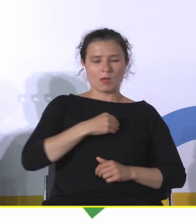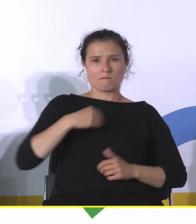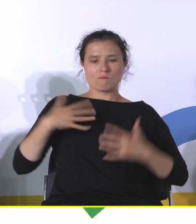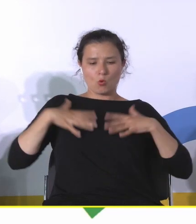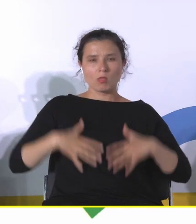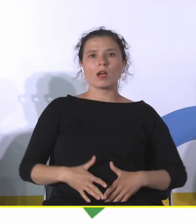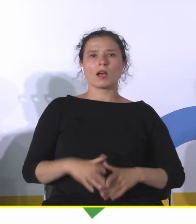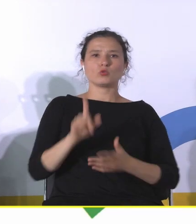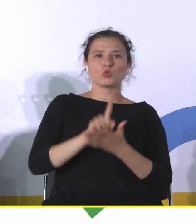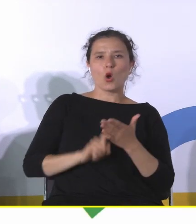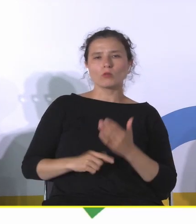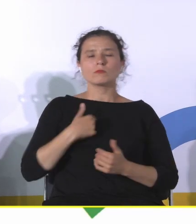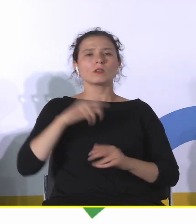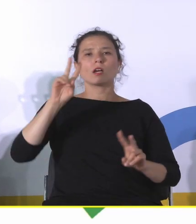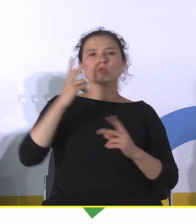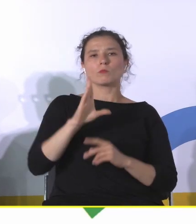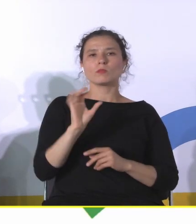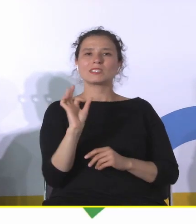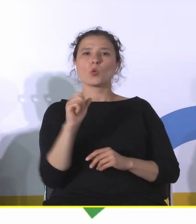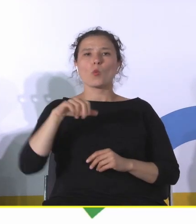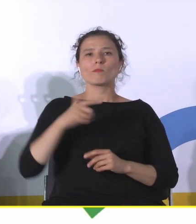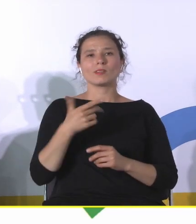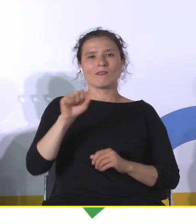i tak dalej. Ja jestem z Biskumina we Wrocławiu, jestem z tego dumny.